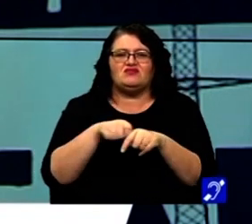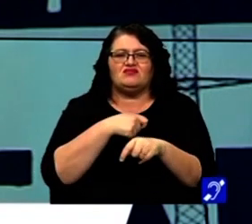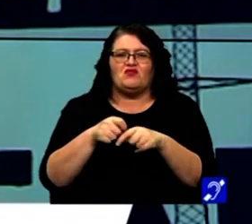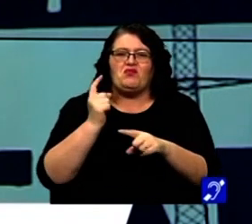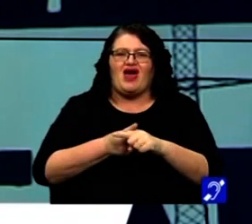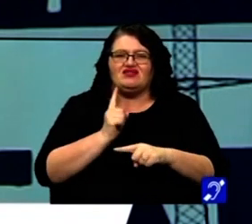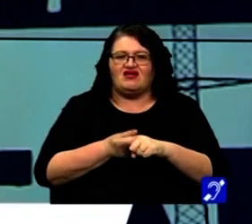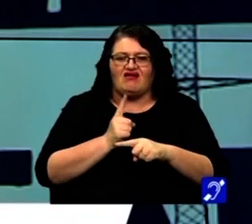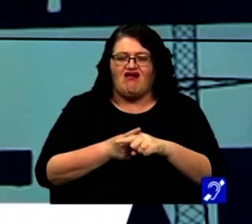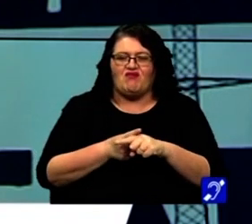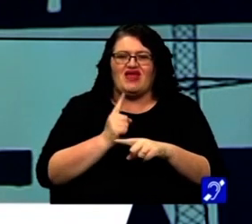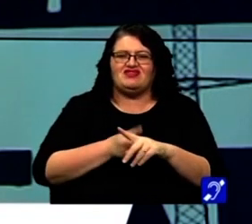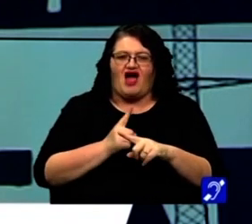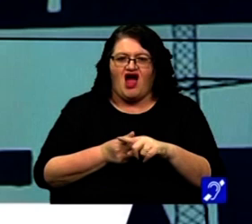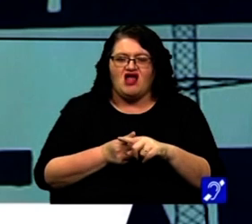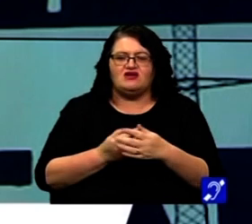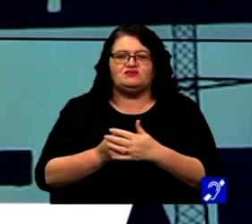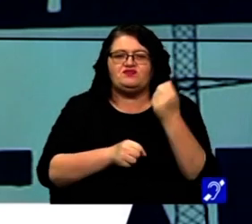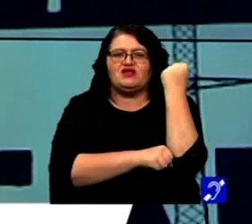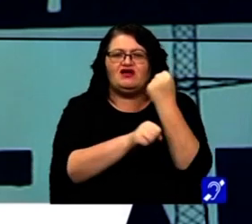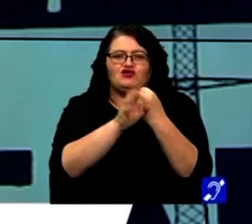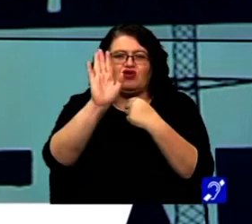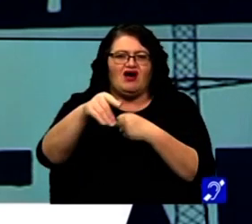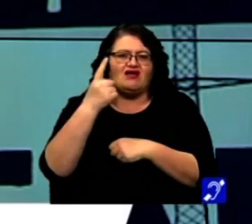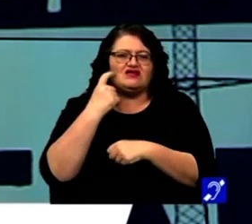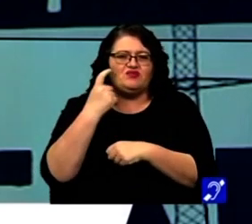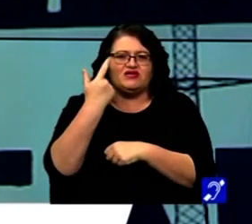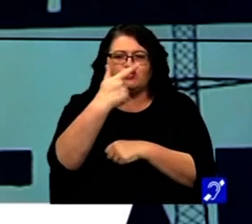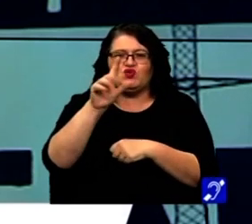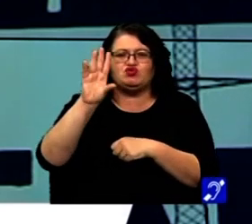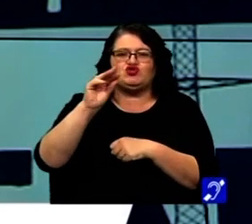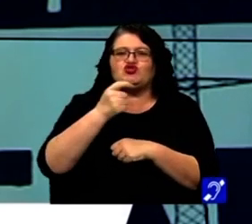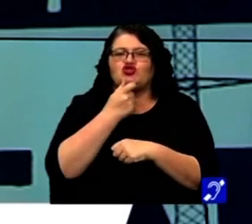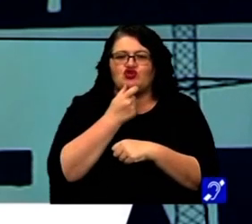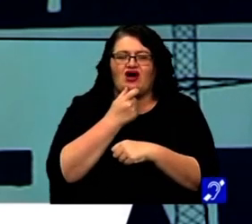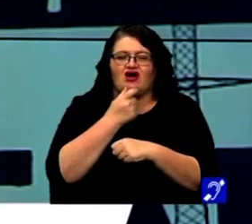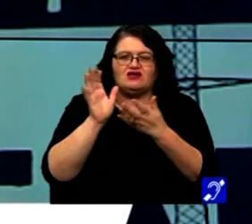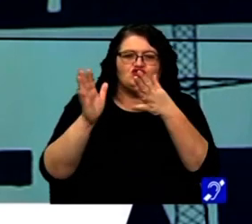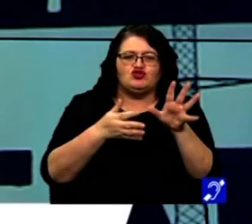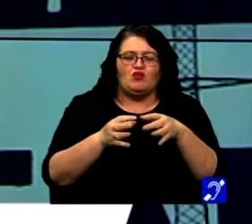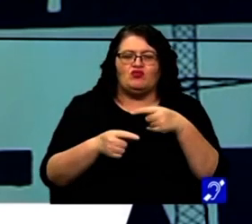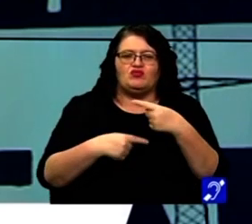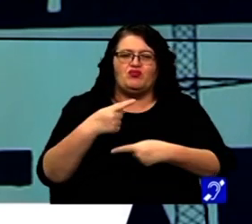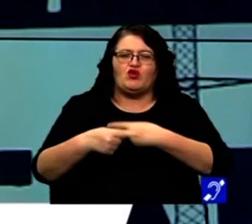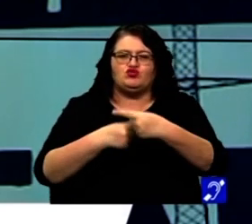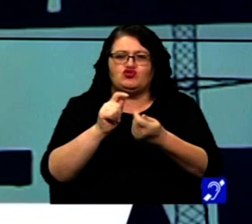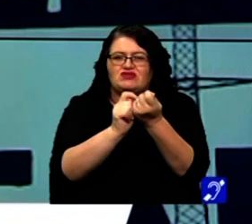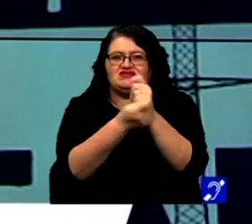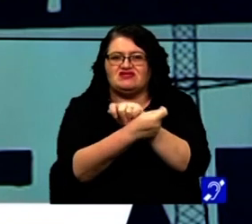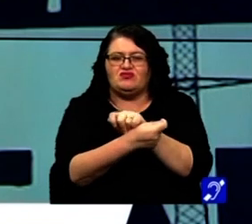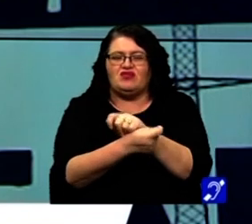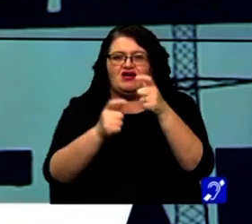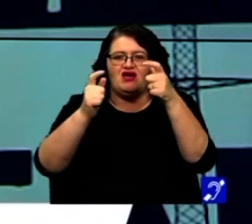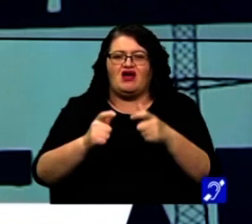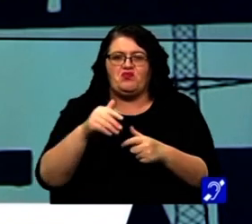metalului, domeniul în care Reșița are o experiență de 250 de ani. Startul procesului de reconversie a halei